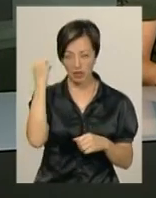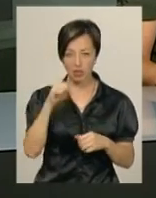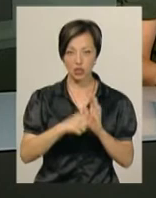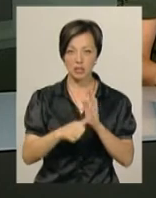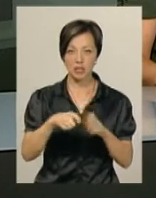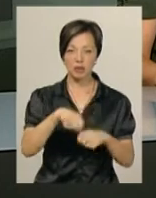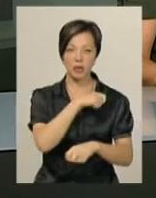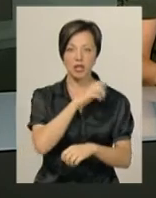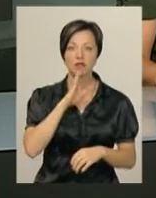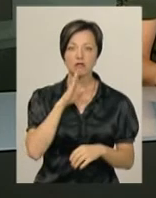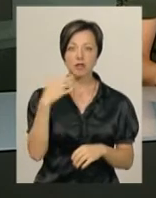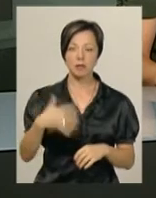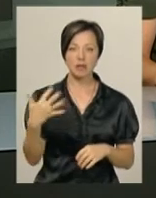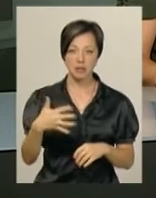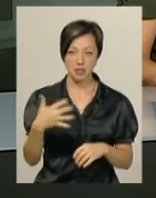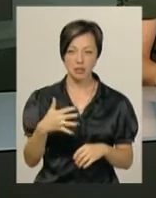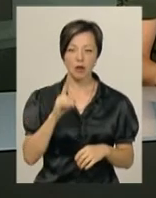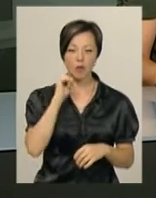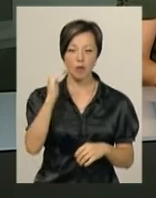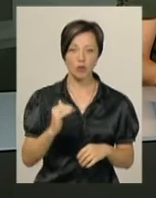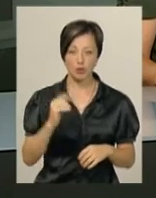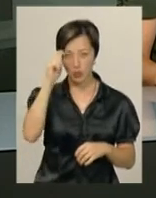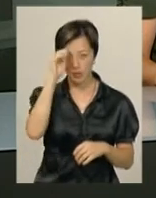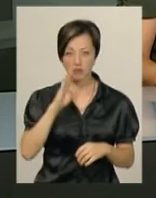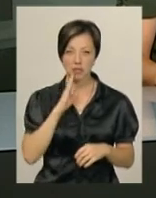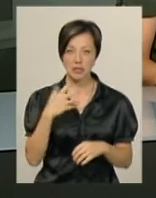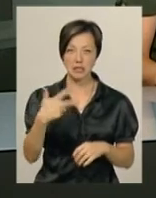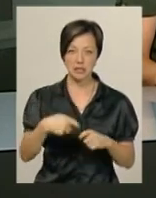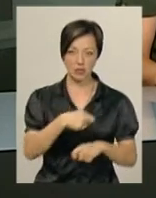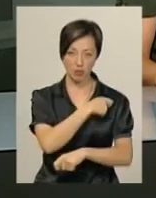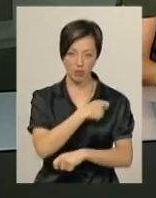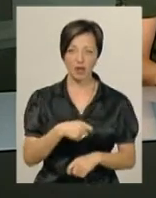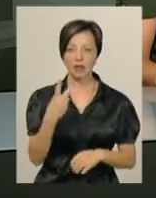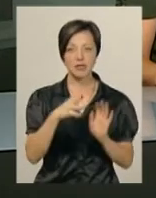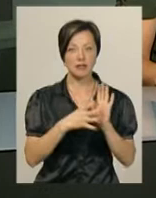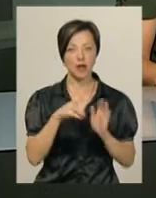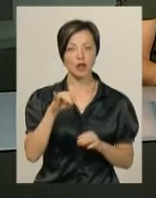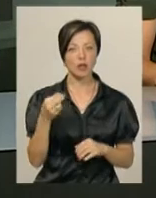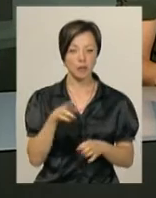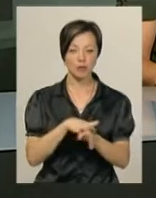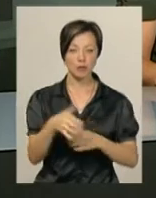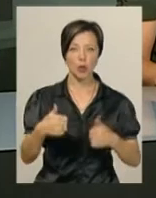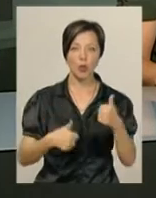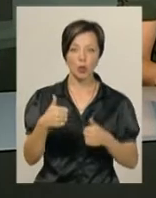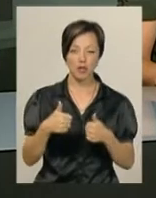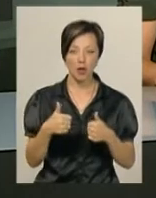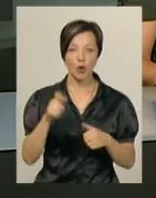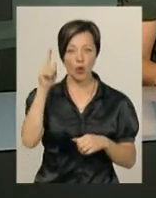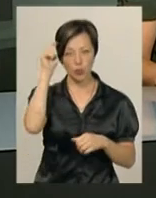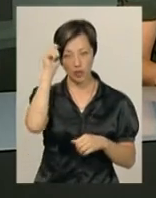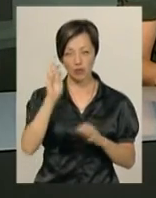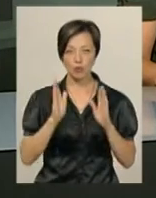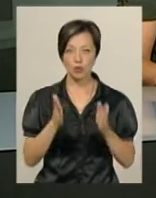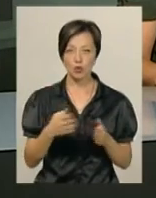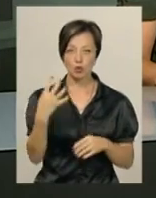кілометрів, дівчата – 50 кілометрів. Молодші юнаки і дівчата – 30 кілометрів. 29 липня відбудеться гонка критеріум, у юнаків це